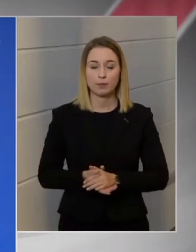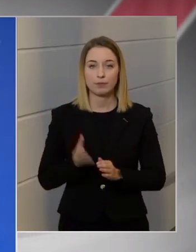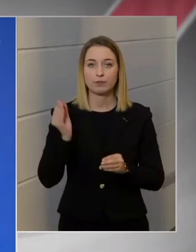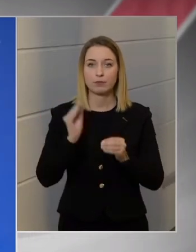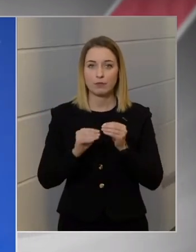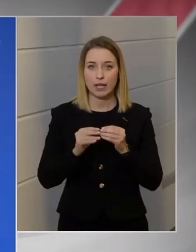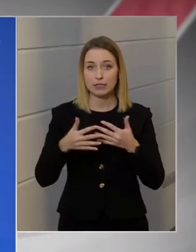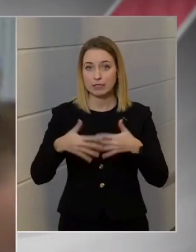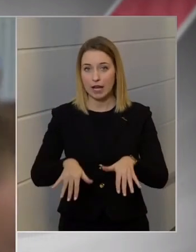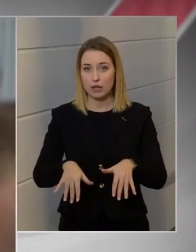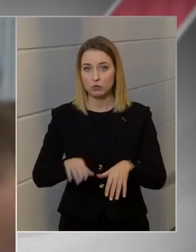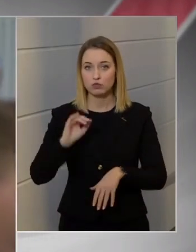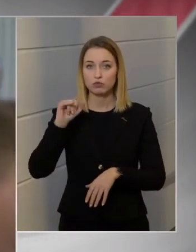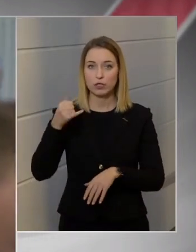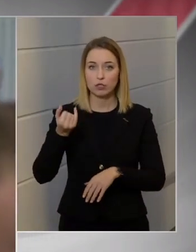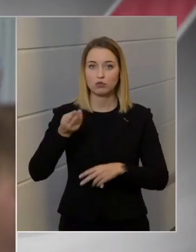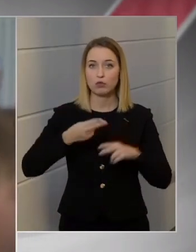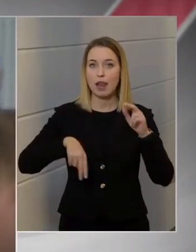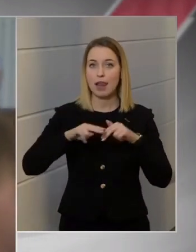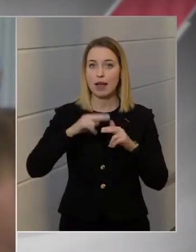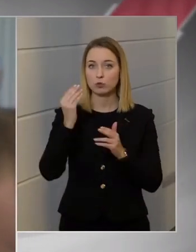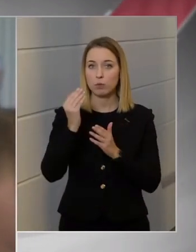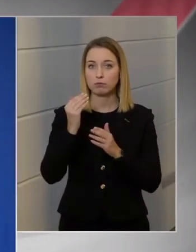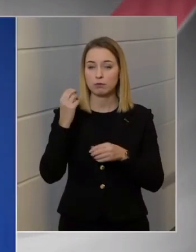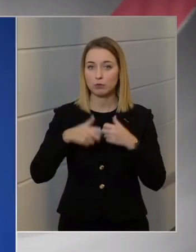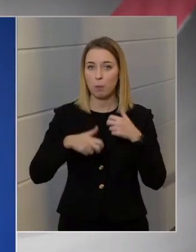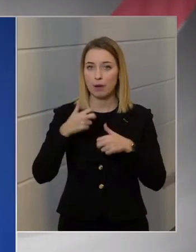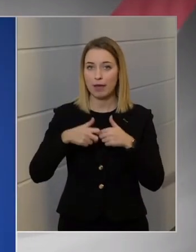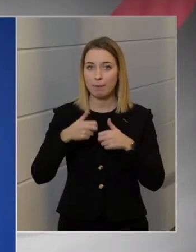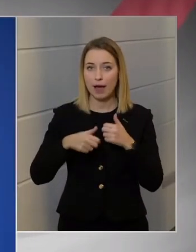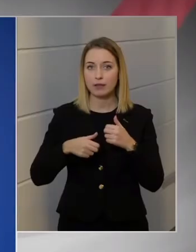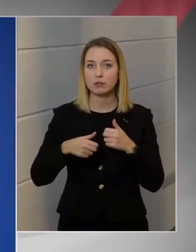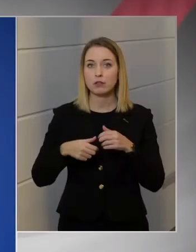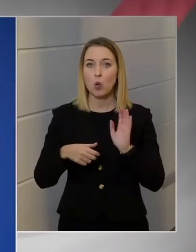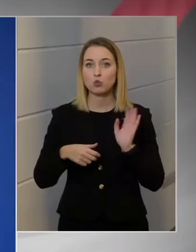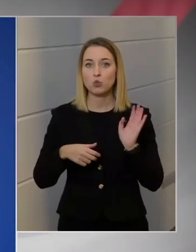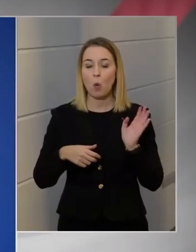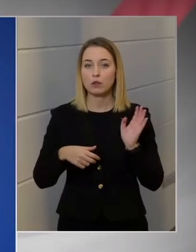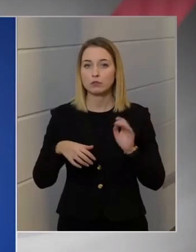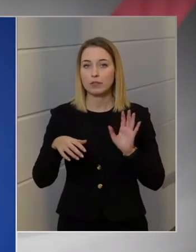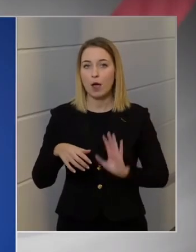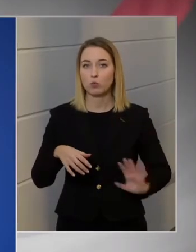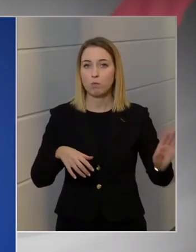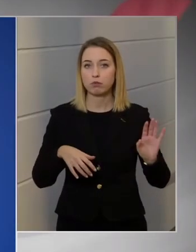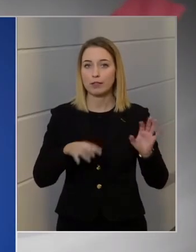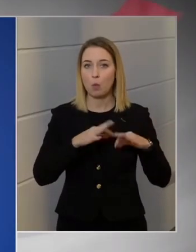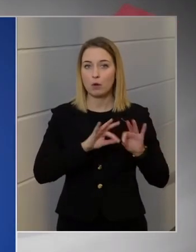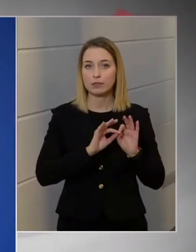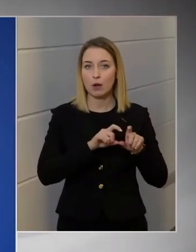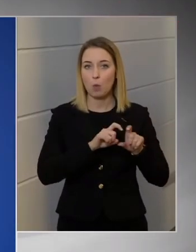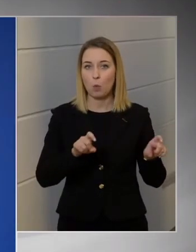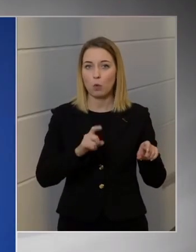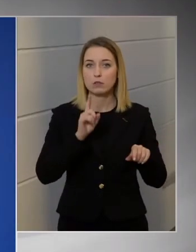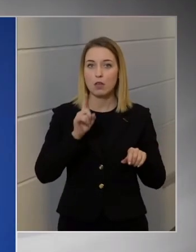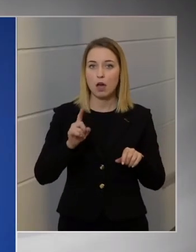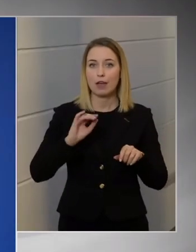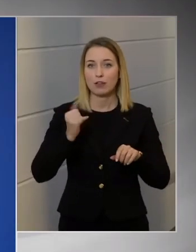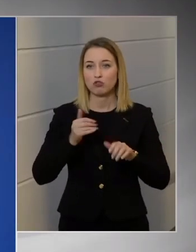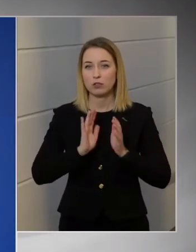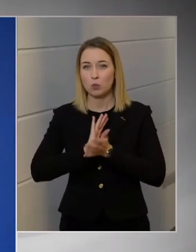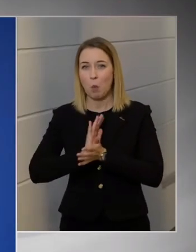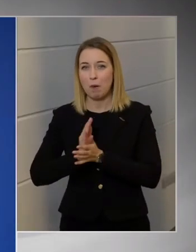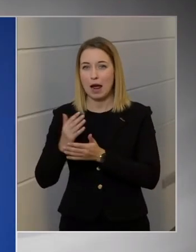Ezért káros, és ez a legtöbb problémát ma még a nyugat-európai országoknak okozza, de határvédelmi nyomást, vagy a határokon